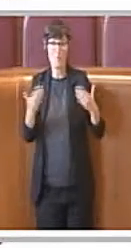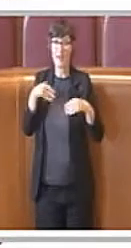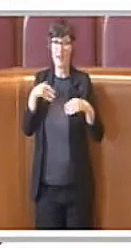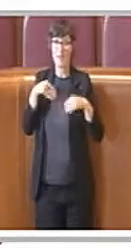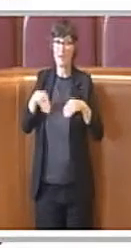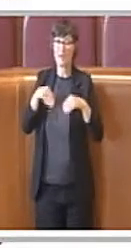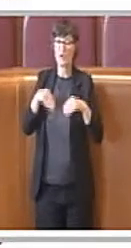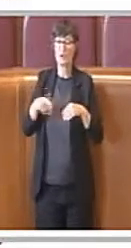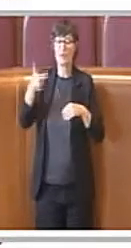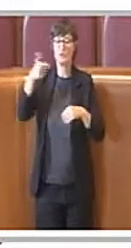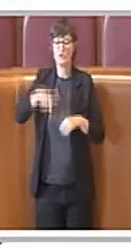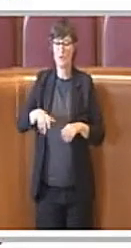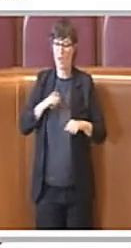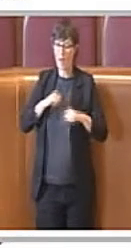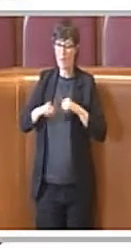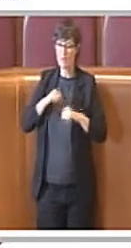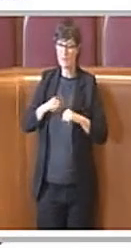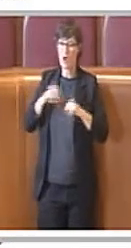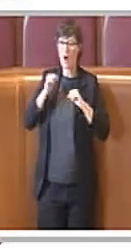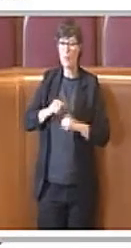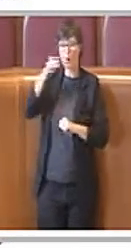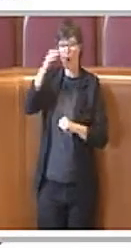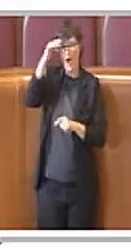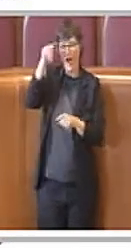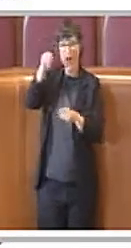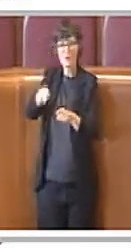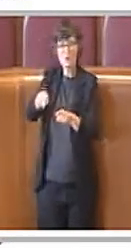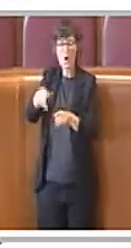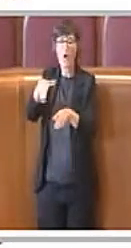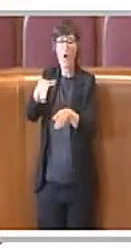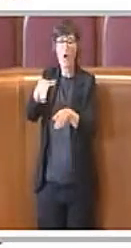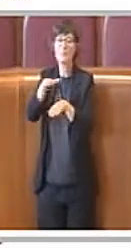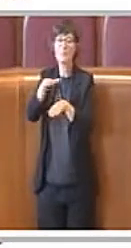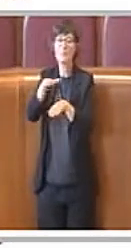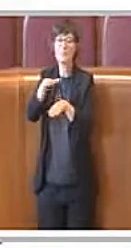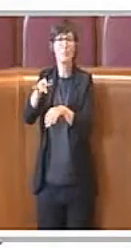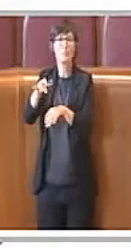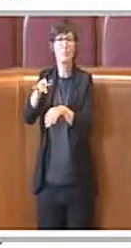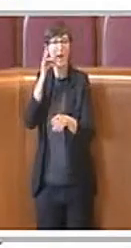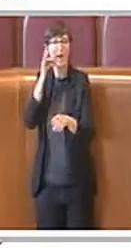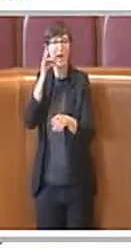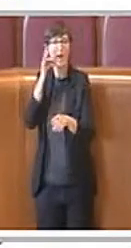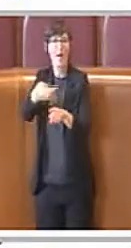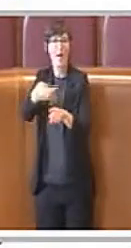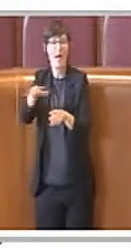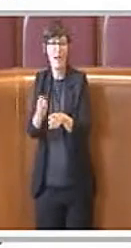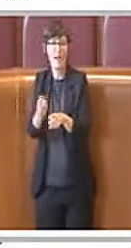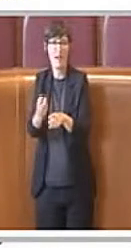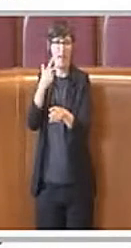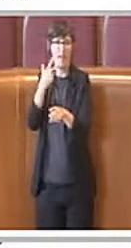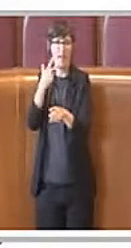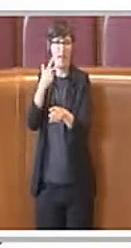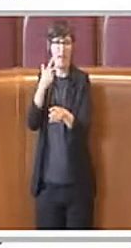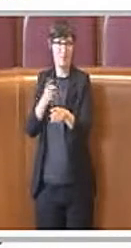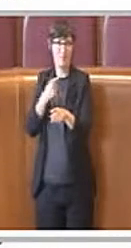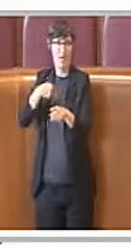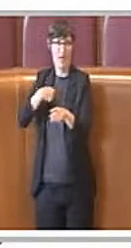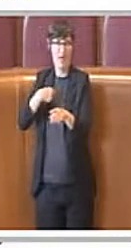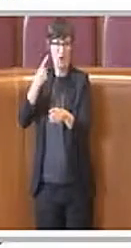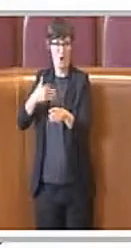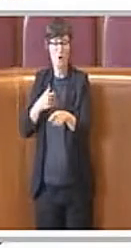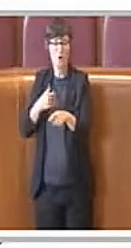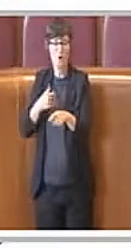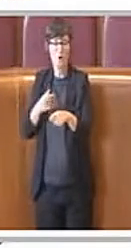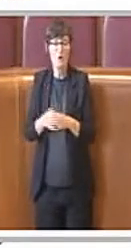in quanto consente all'amministrazione di avvalersi dell'esperienza e spesso anche della competenza dei diretti interessati. Abbiamo